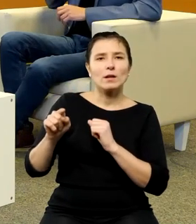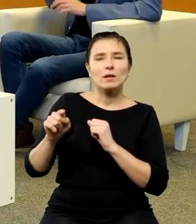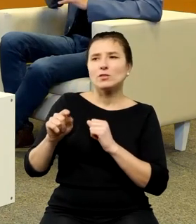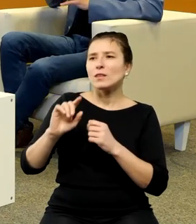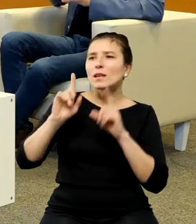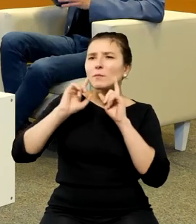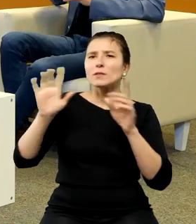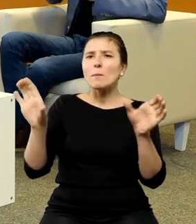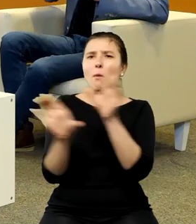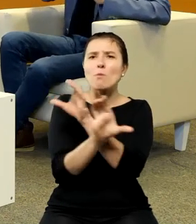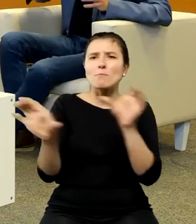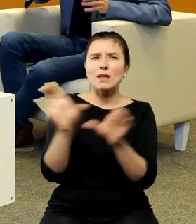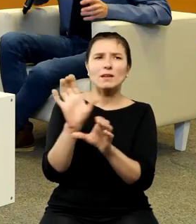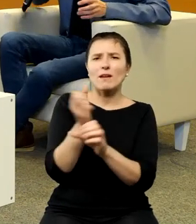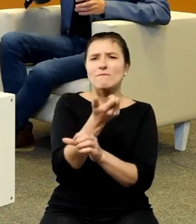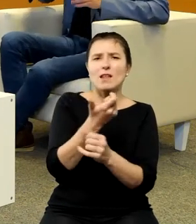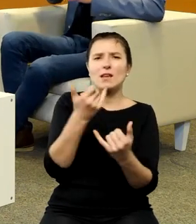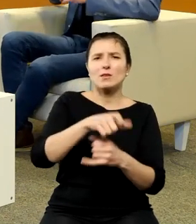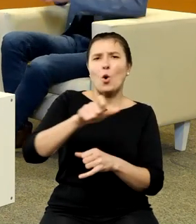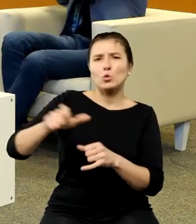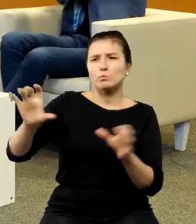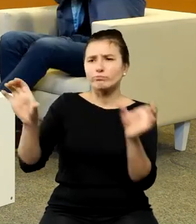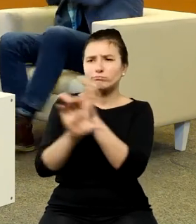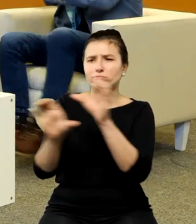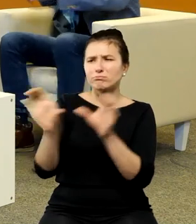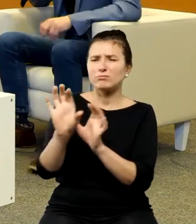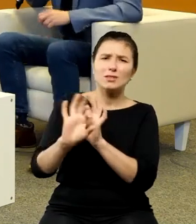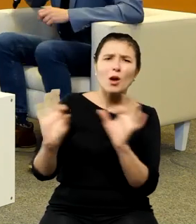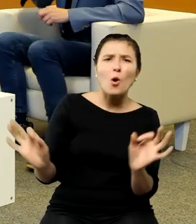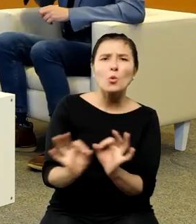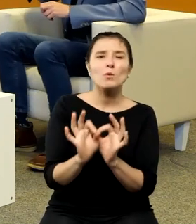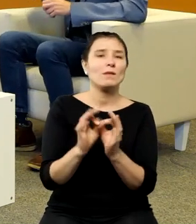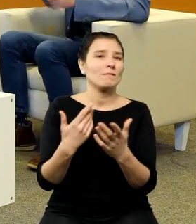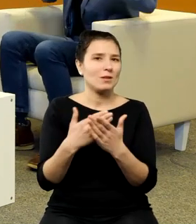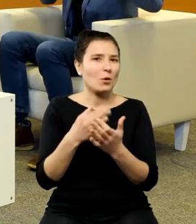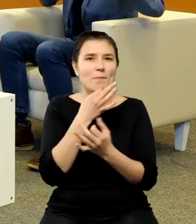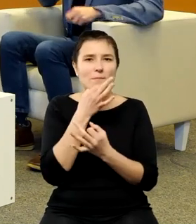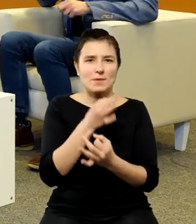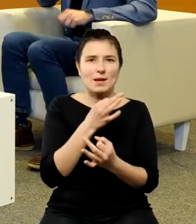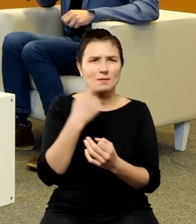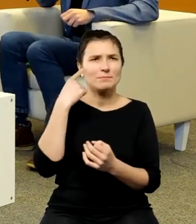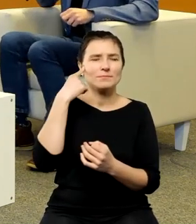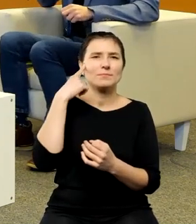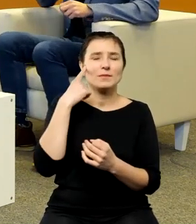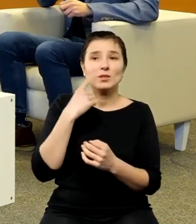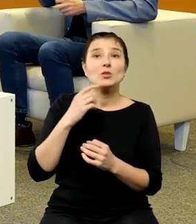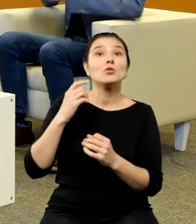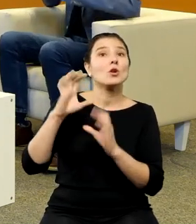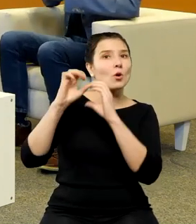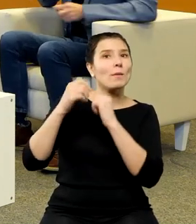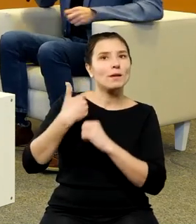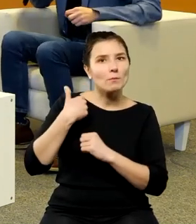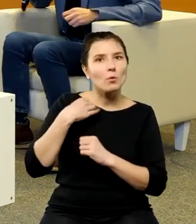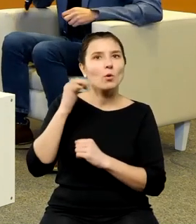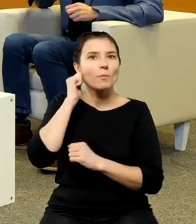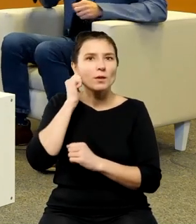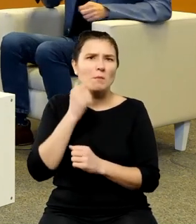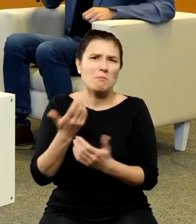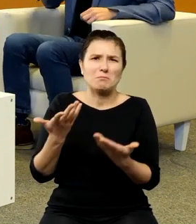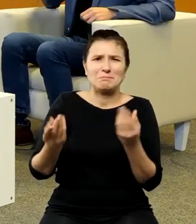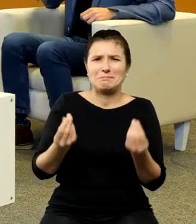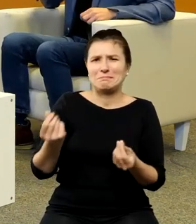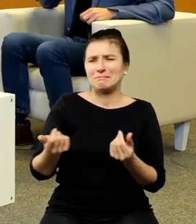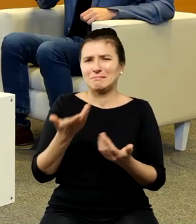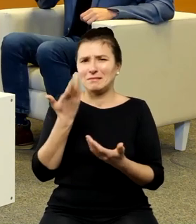postaciami jest taki bardzo ogólny nie wiemy o nic więcej stąd znowu to pytanie które nam pierwsze przychodzi do głowy czy Kopernik była kobietą bo nie bardzo wiemy o co